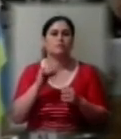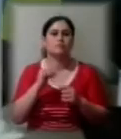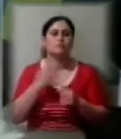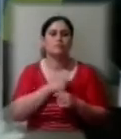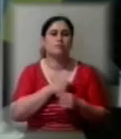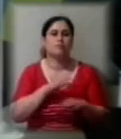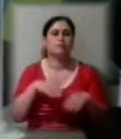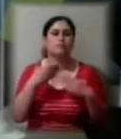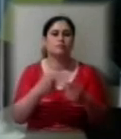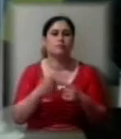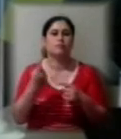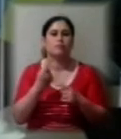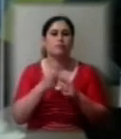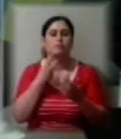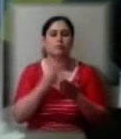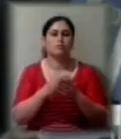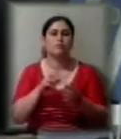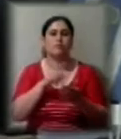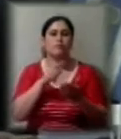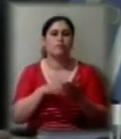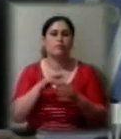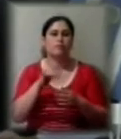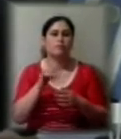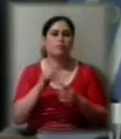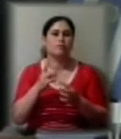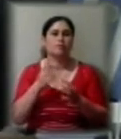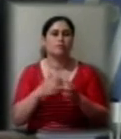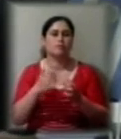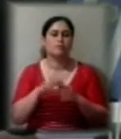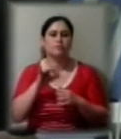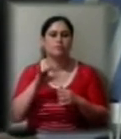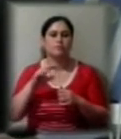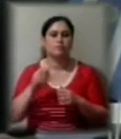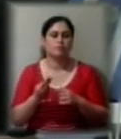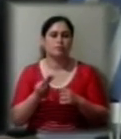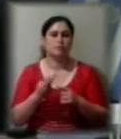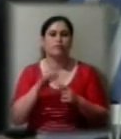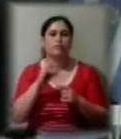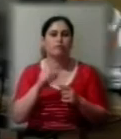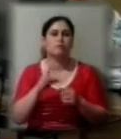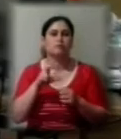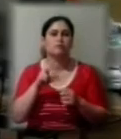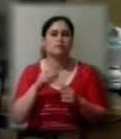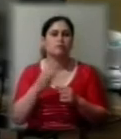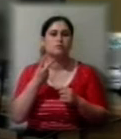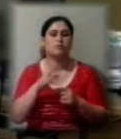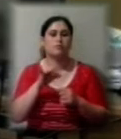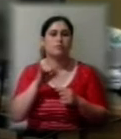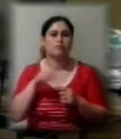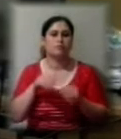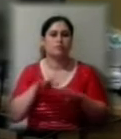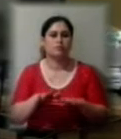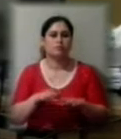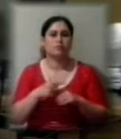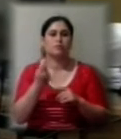першим розглянути питання по пільгах для херсонських підприємців. Воно складалося з двох проєктів рішень. Перше – щодо